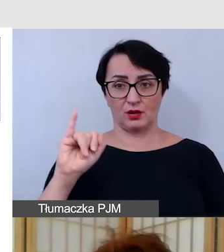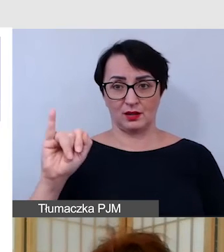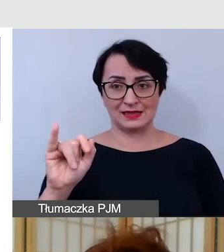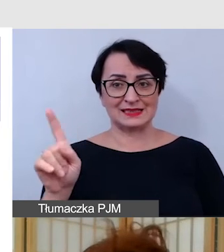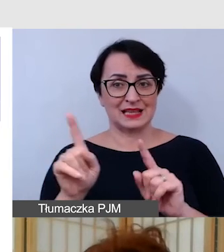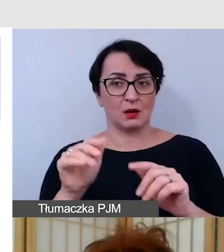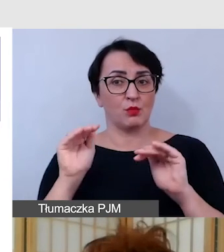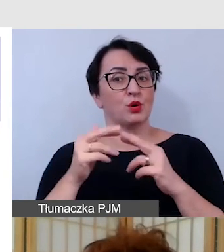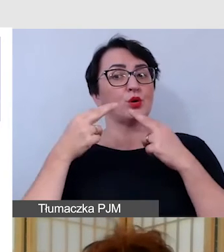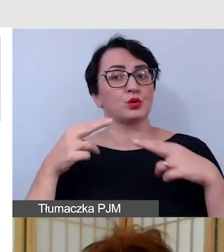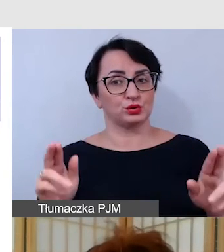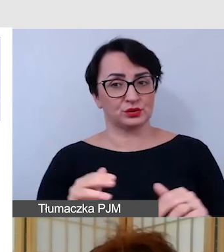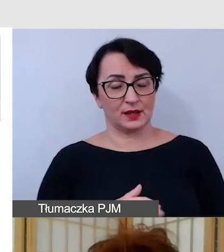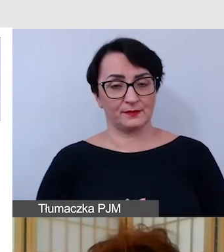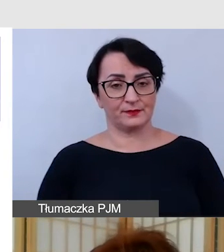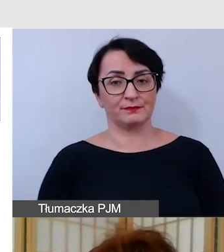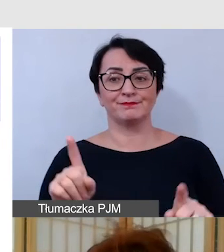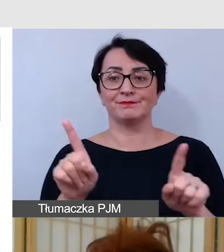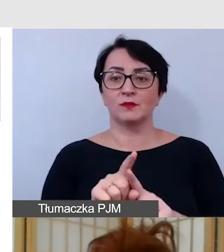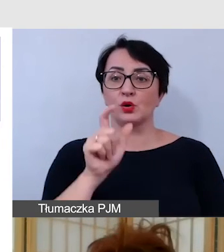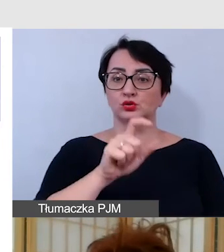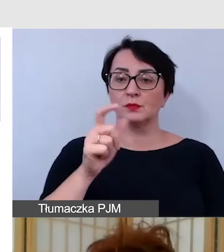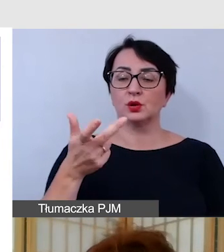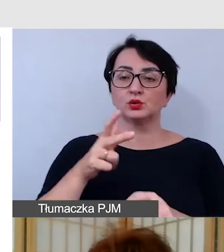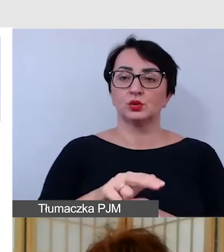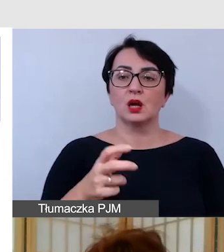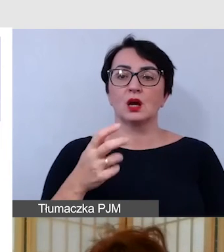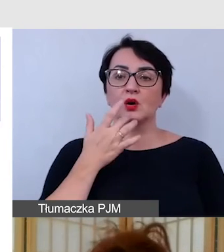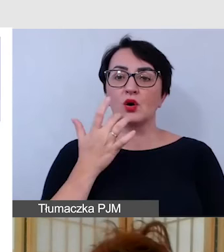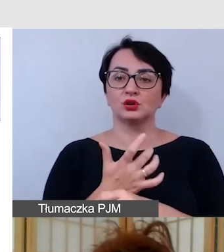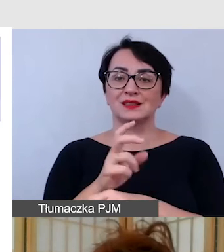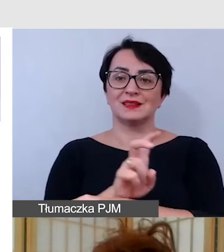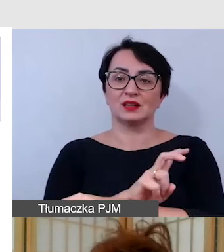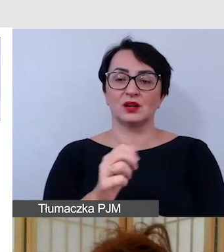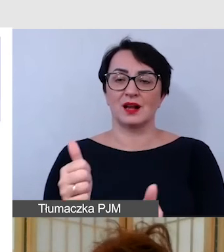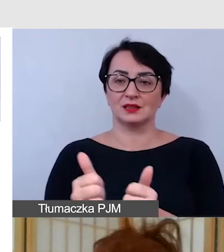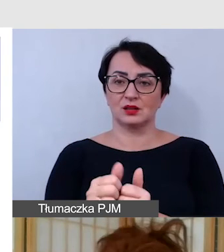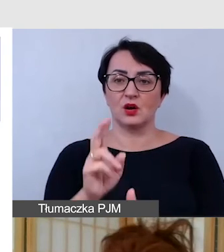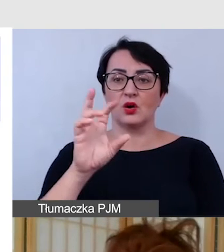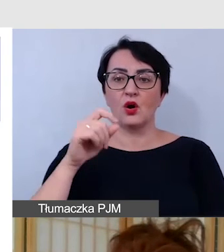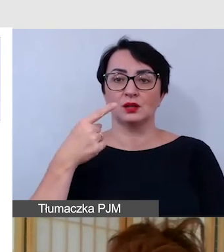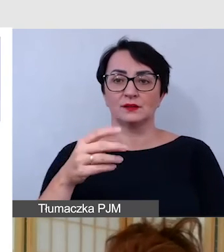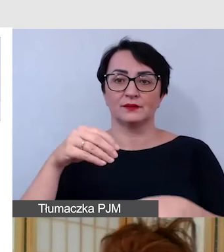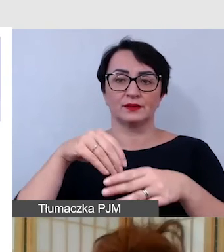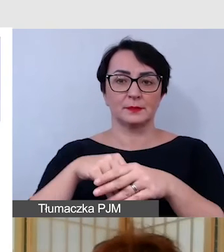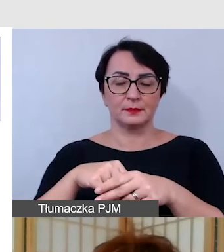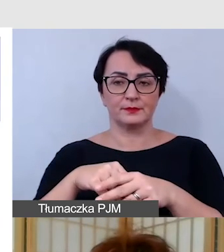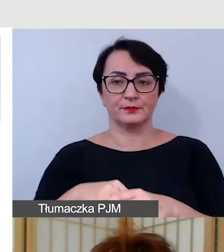Podobnie dla osoby, która będzie korzystała z technologii asystujących w kodzie zgodnie z